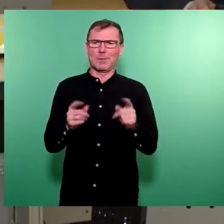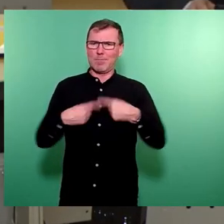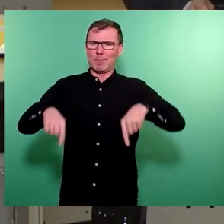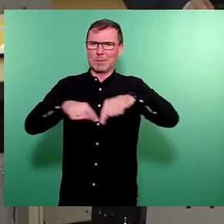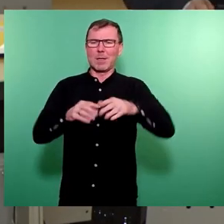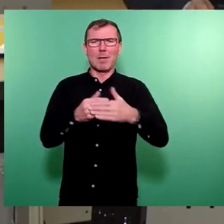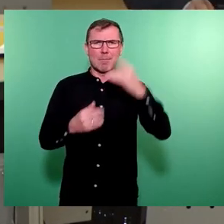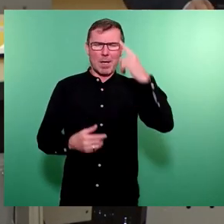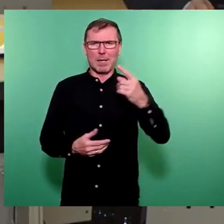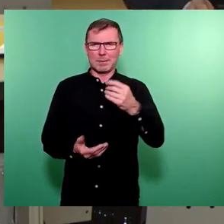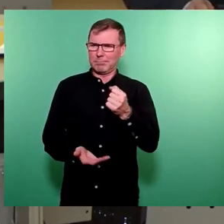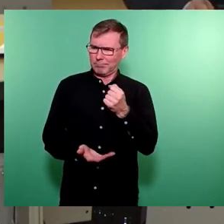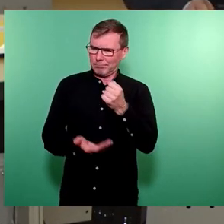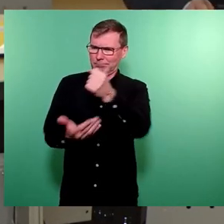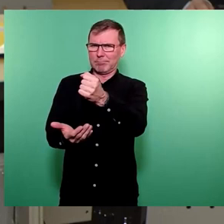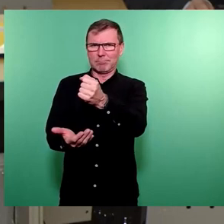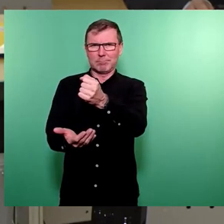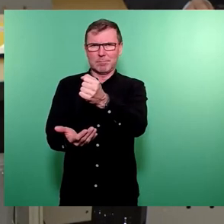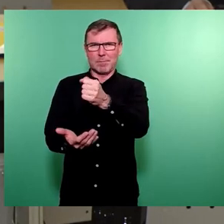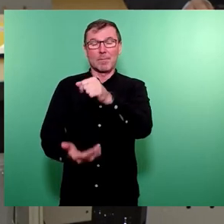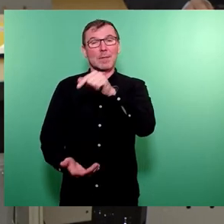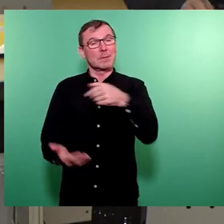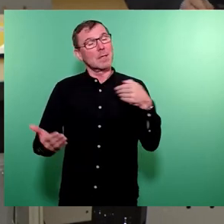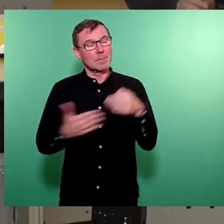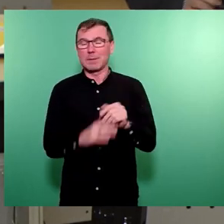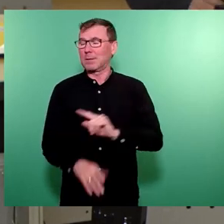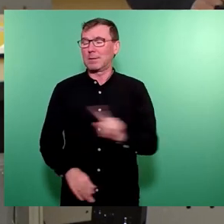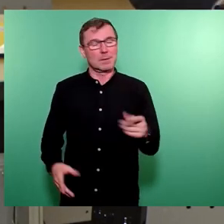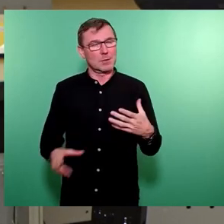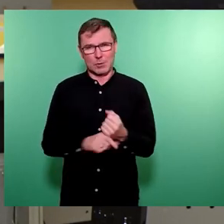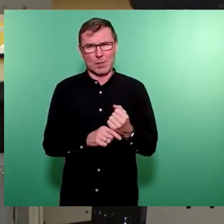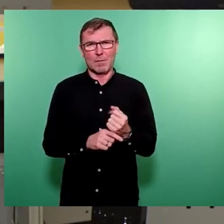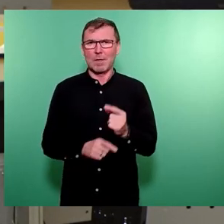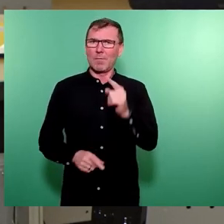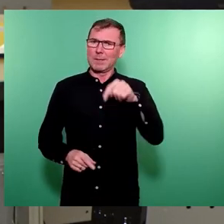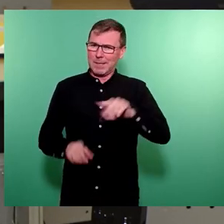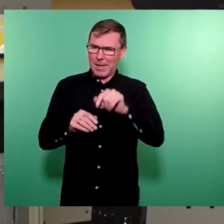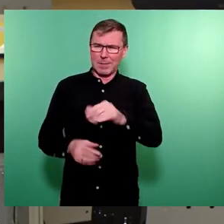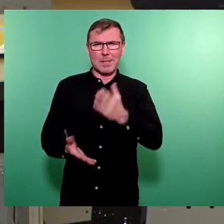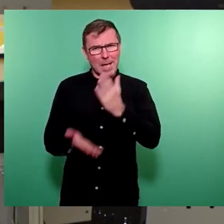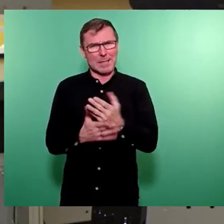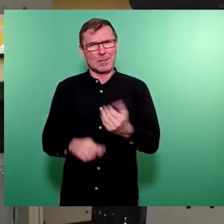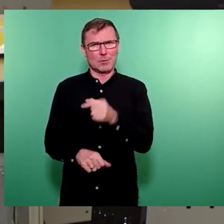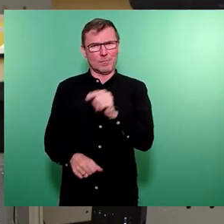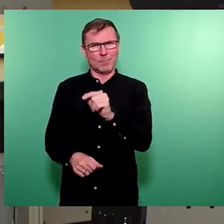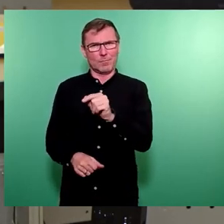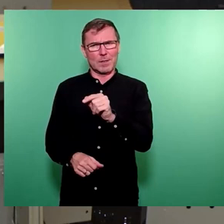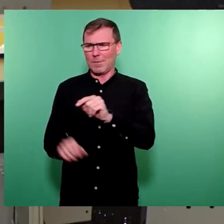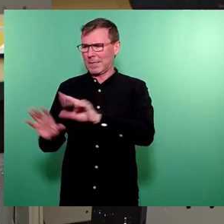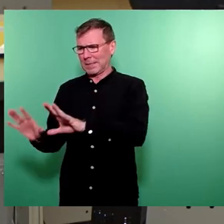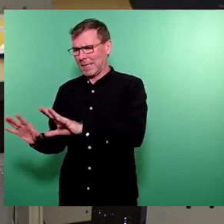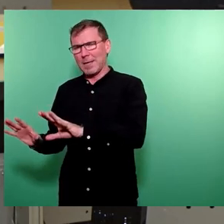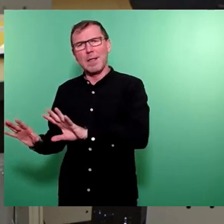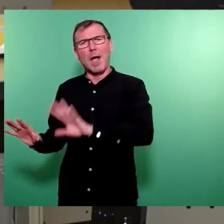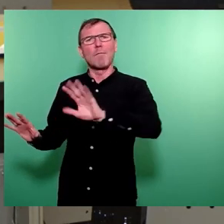Stadtbezirksbeiräten zur Verfügung zu stellen. Das ist uns bislang nicht gelungen, aber das, was uns immerhin mit diesem Haushalt gelungen ist, ist, dass wir von 10 auf 11 Euro